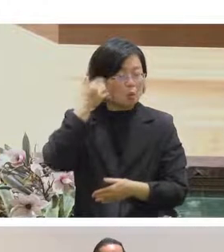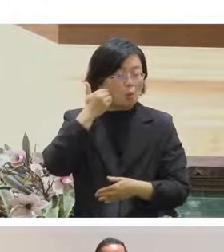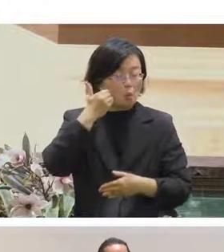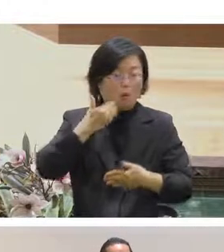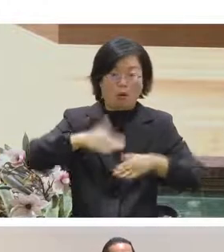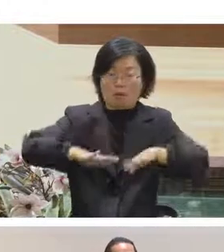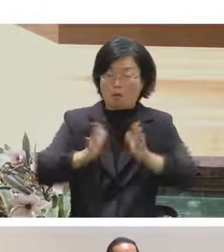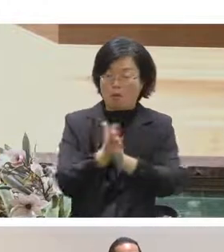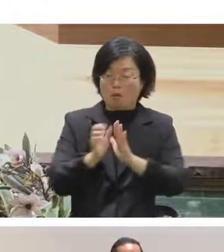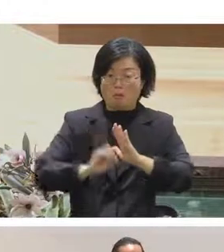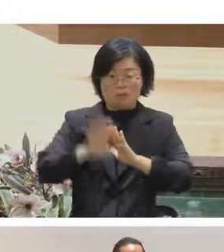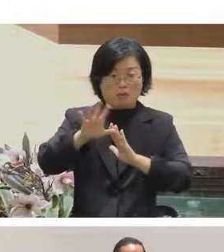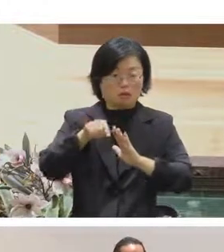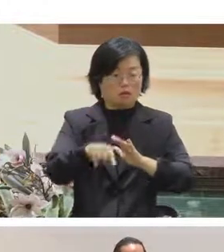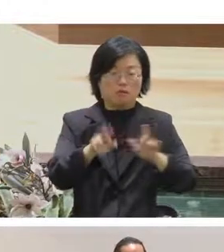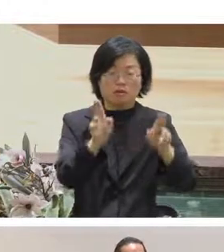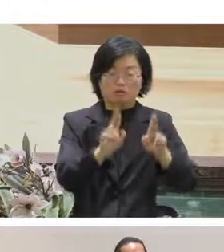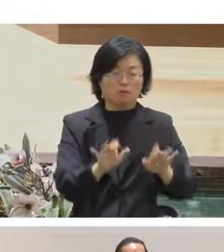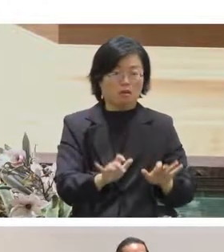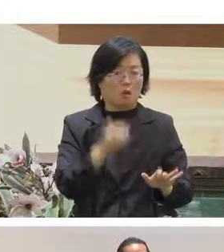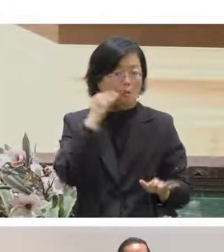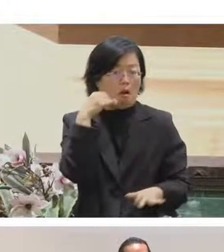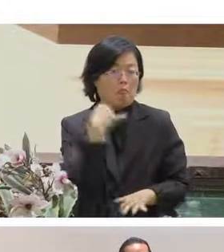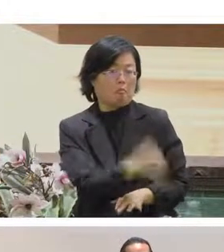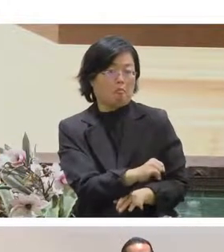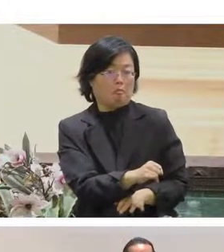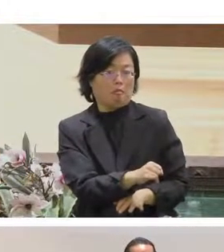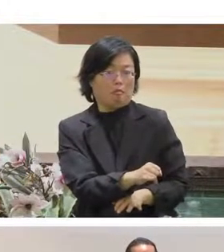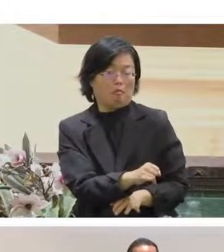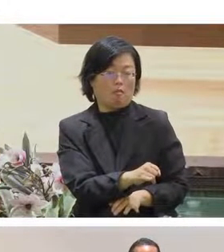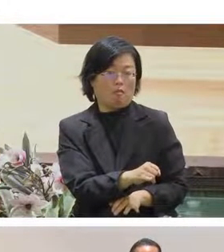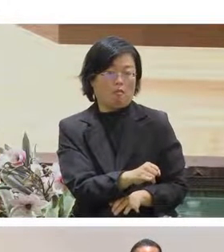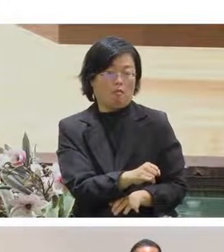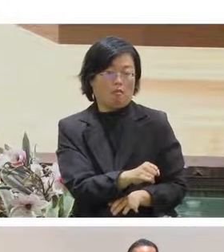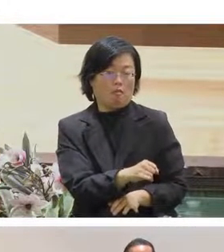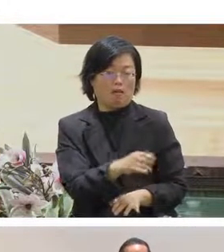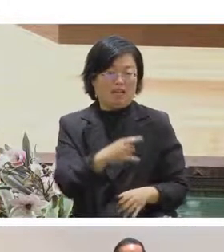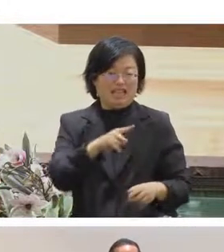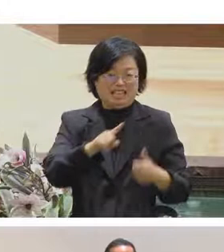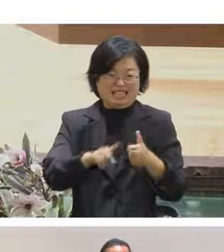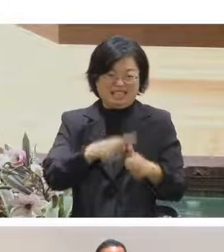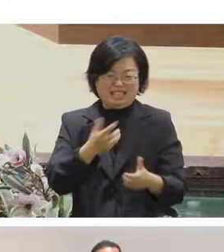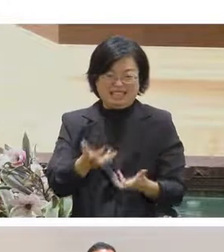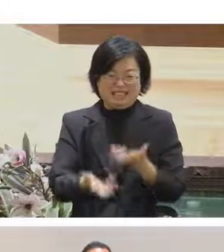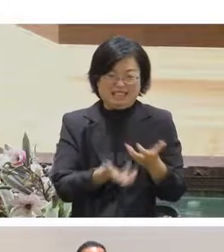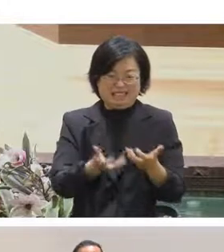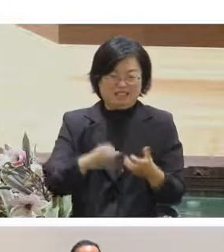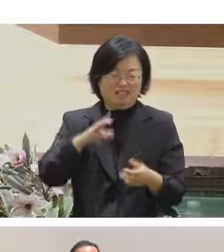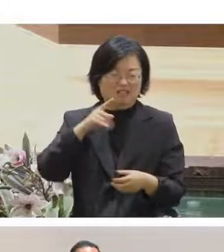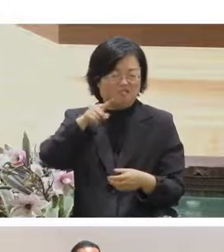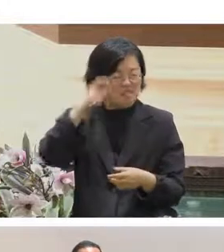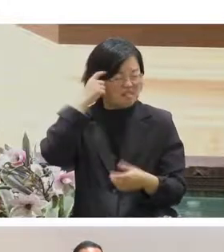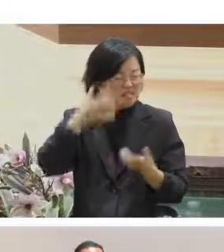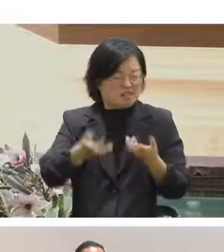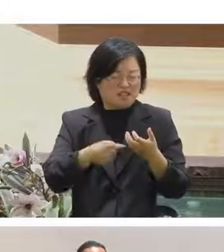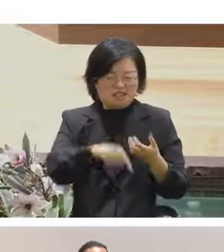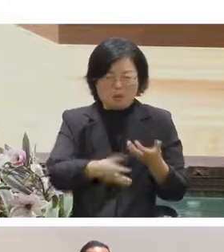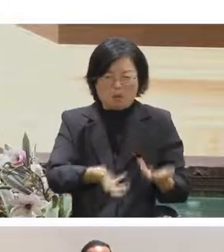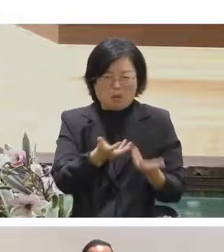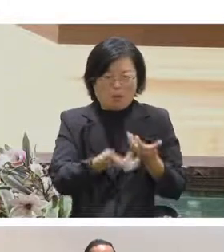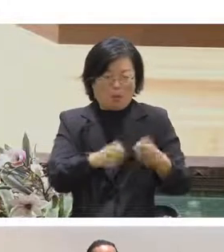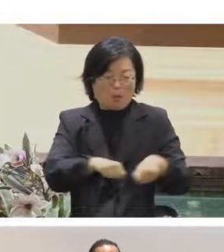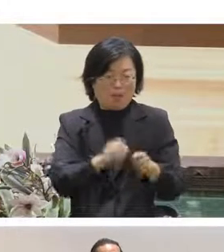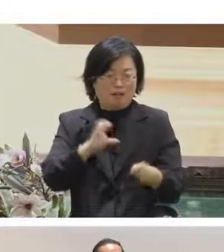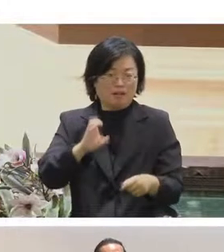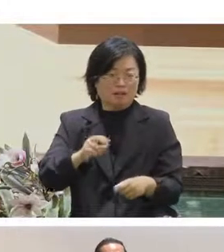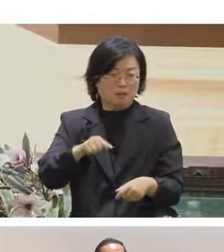可能那個電腦它會如果很爛的話第一個燒起來的地方可能是GPU但其實不是是CPU這樣因為它要負責把那個訊號